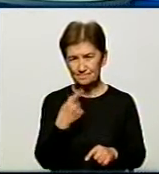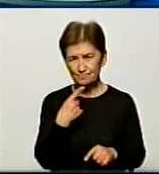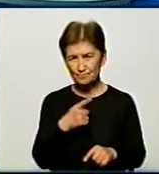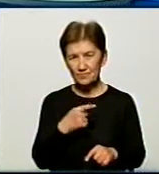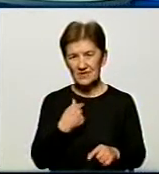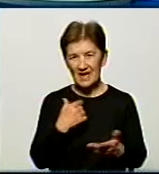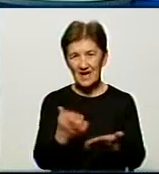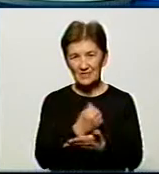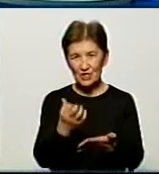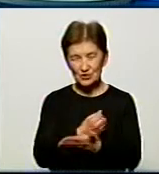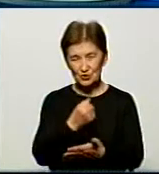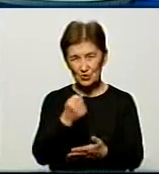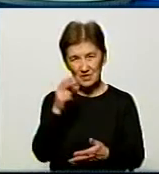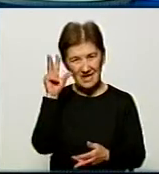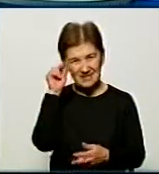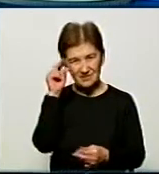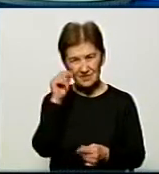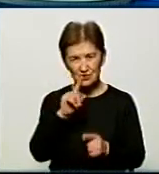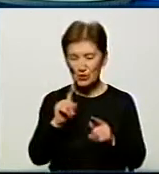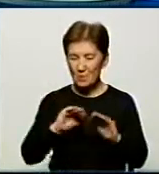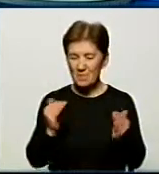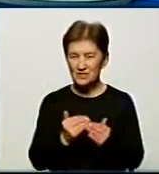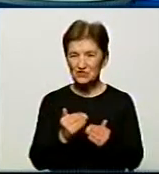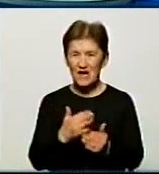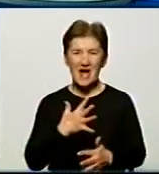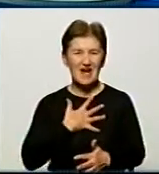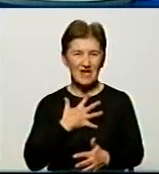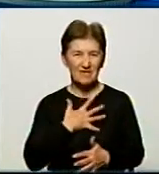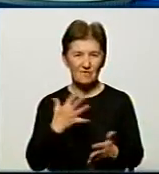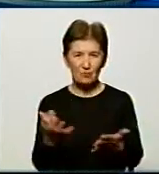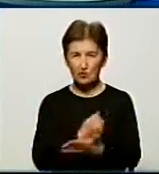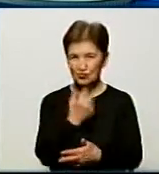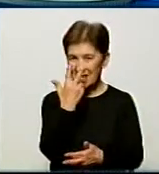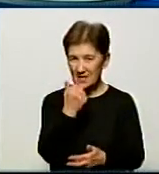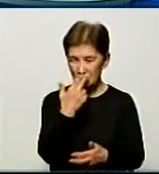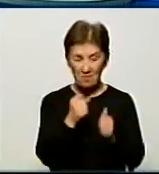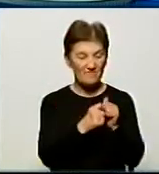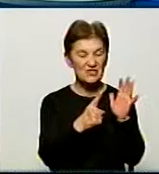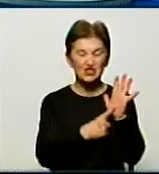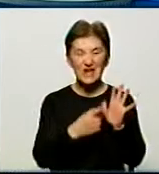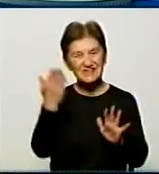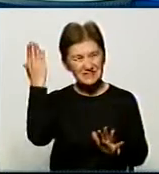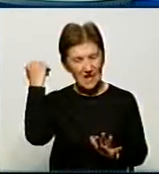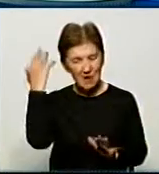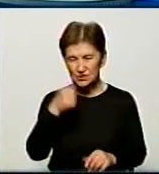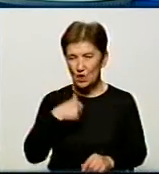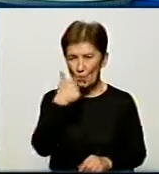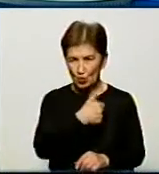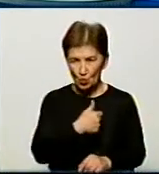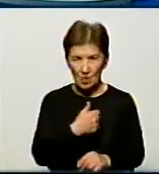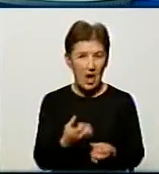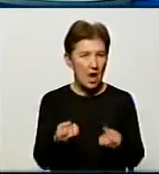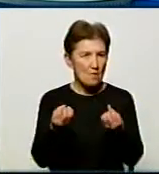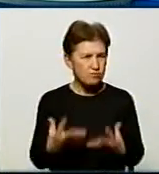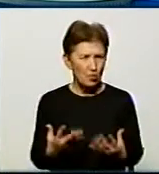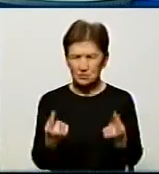Я знайшов цифру, що трохи більше 7 тисяч канадців отримали діагноз грипу у 16-му, щоправда, році. Тобто це просто